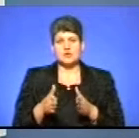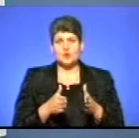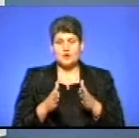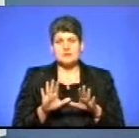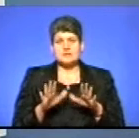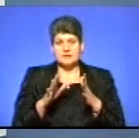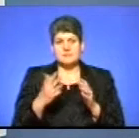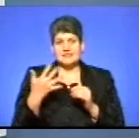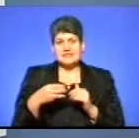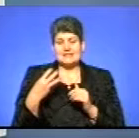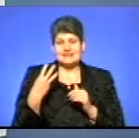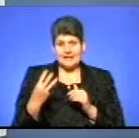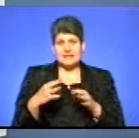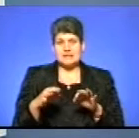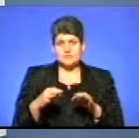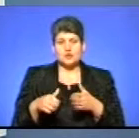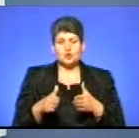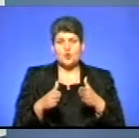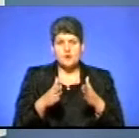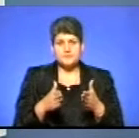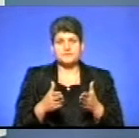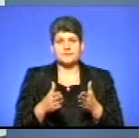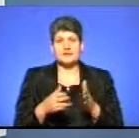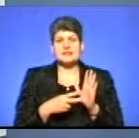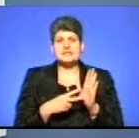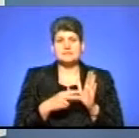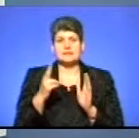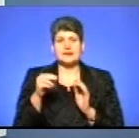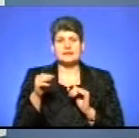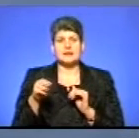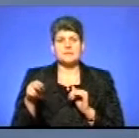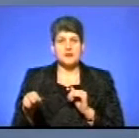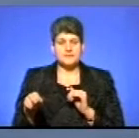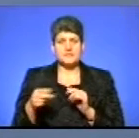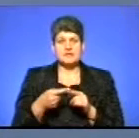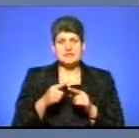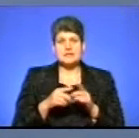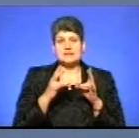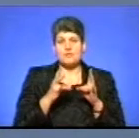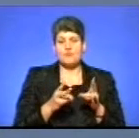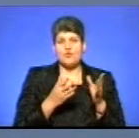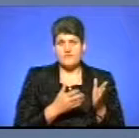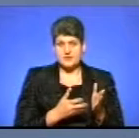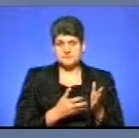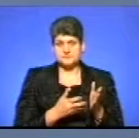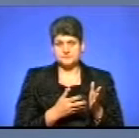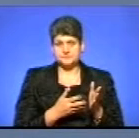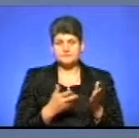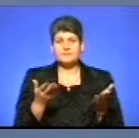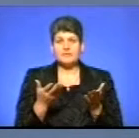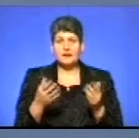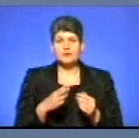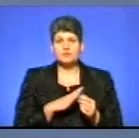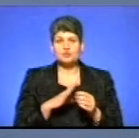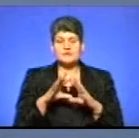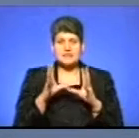дорожні транспортні пригоди, зокрема, з яких 7 ДТП – це з травмованими. Де було